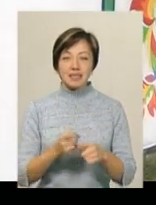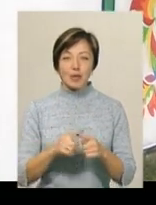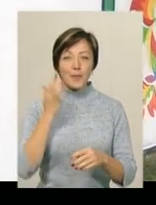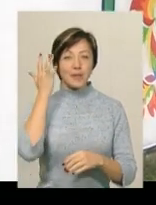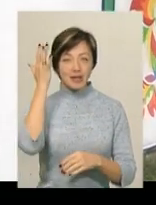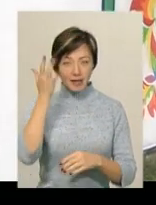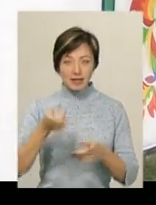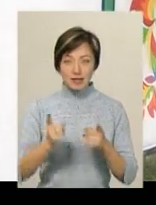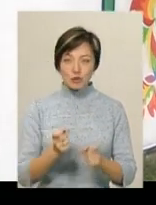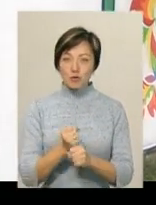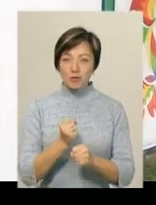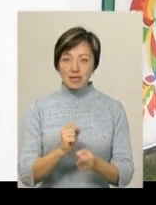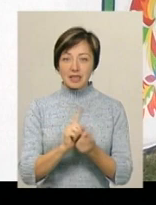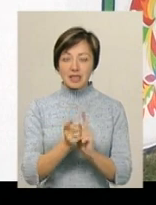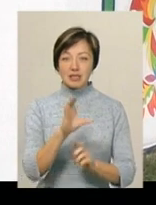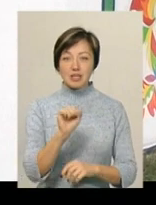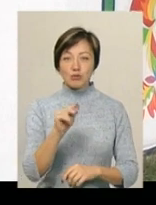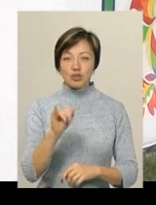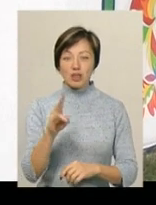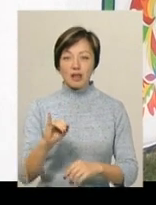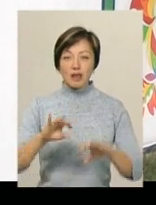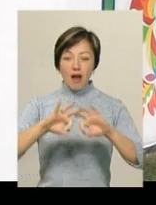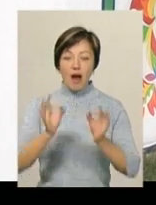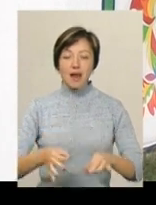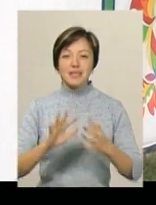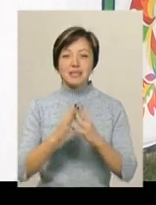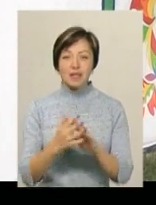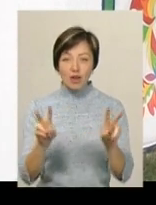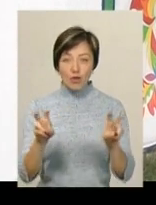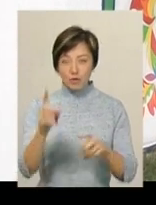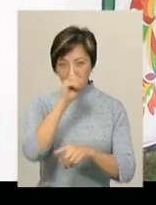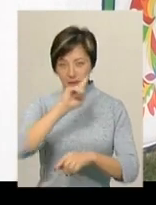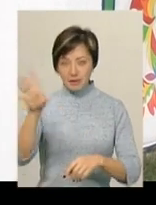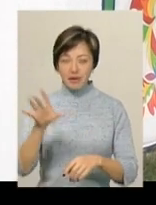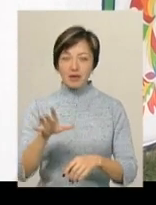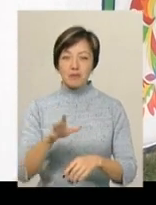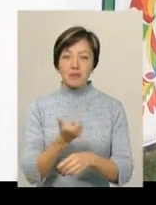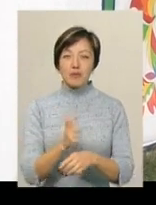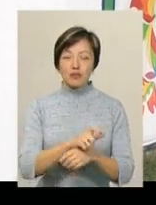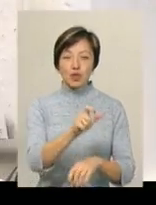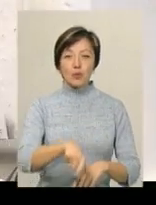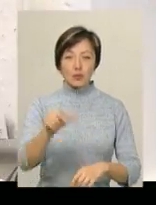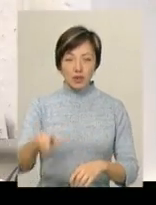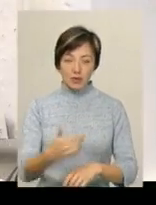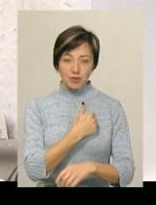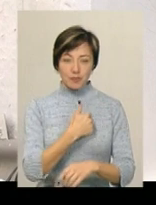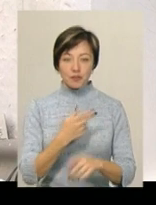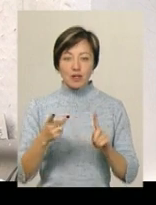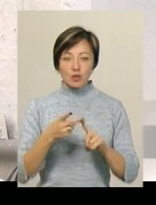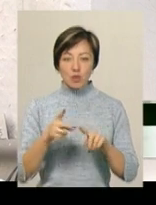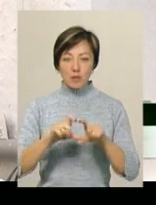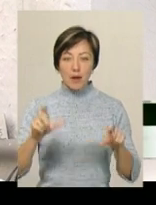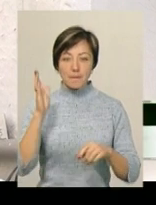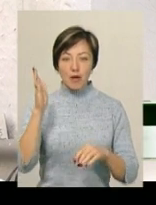мрія дійсно зробити з самчиків арт-село, щоб про самчиківку дізналися якомога більше людей. Другий об'єкт